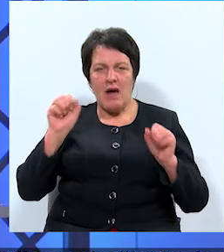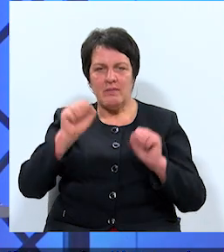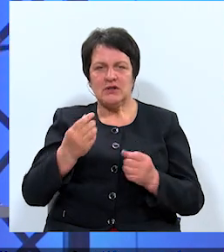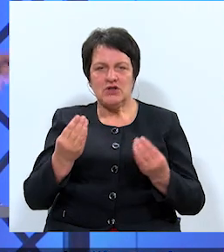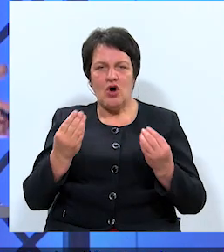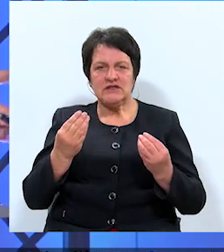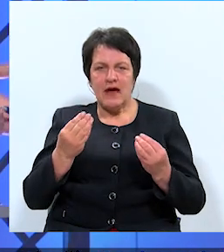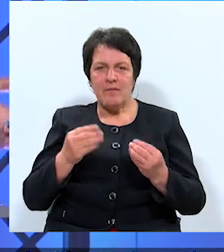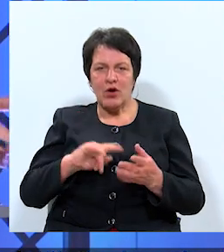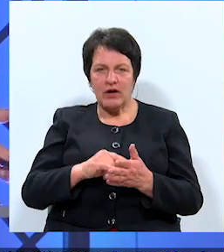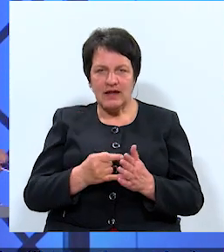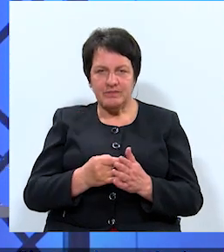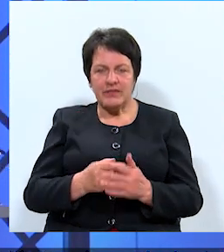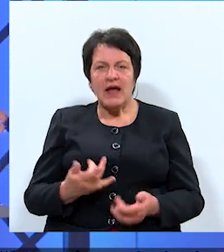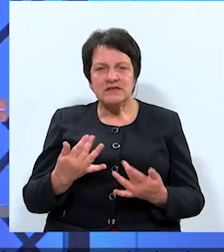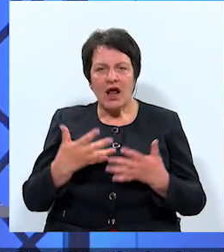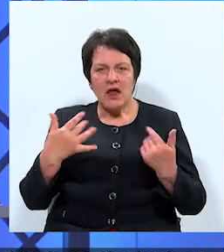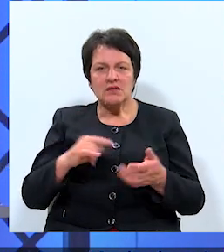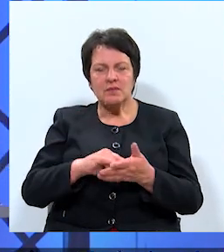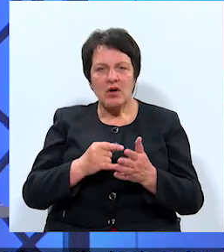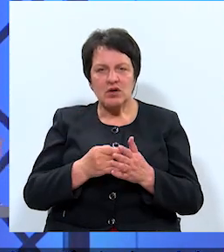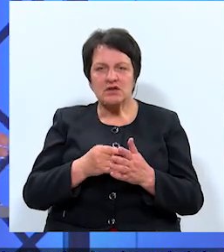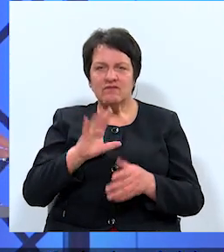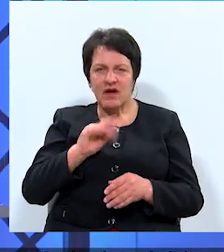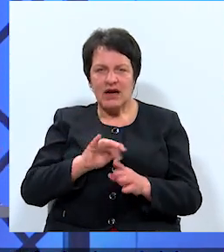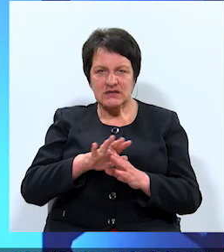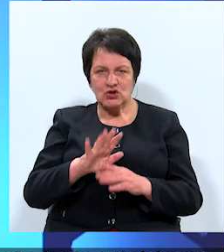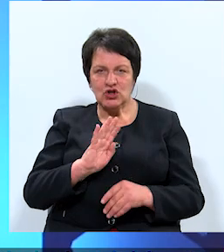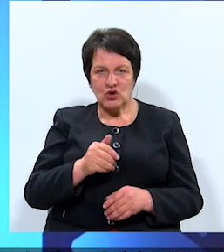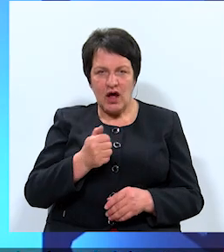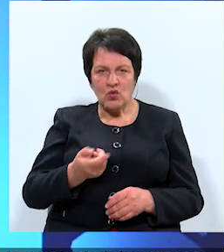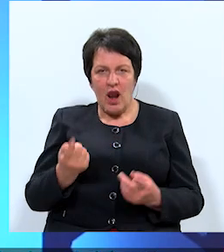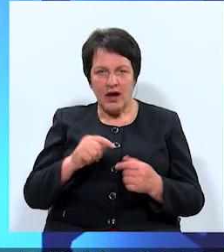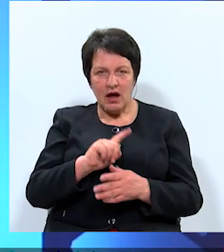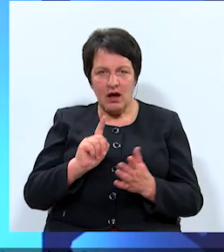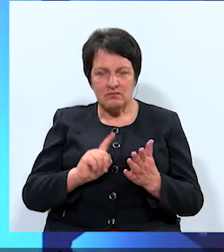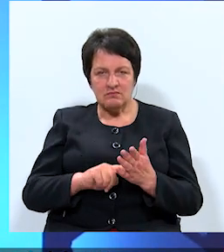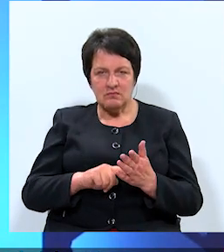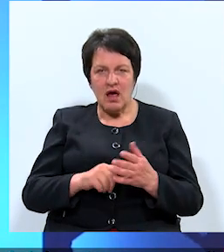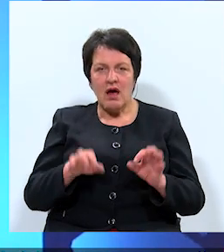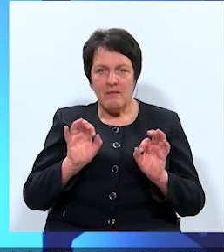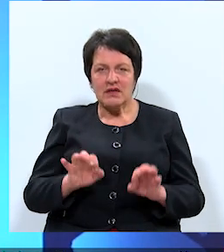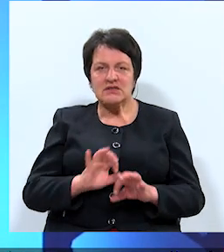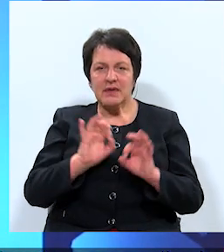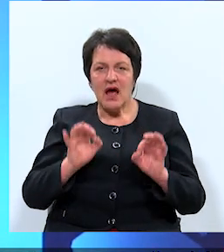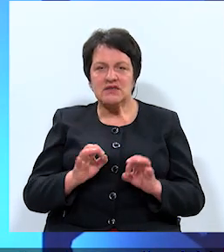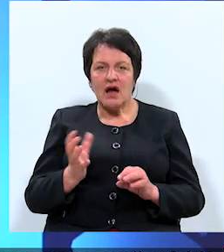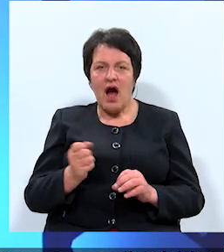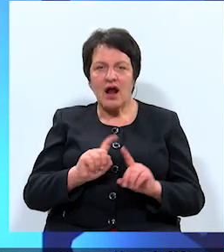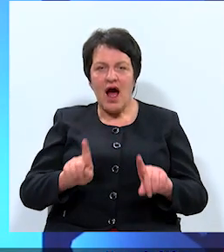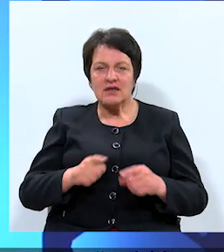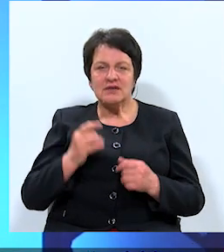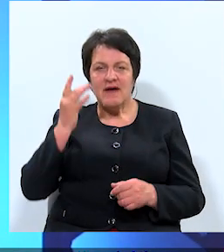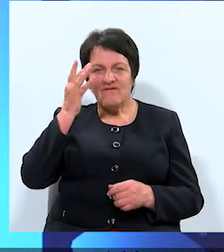Cik lielus investīciju projektus ir iespējams četru gadu laikā iztenot? Patiesībā ir jāsāk ar attīstības